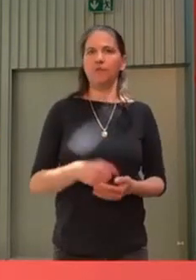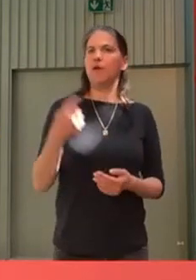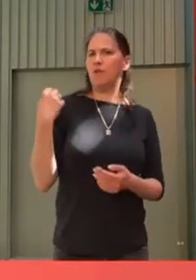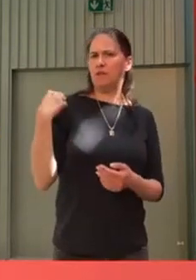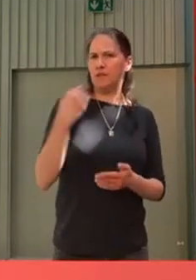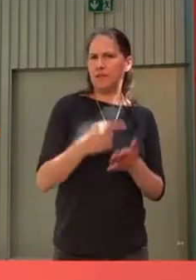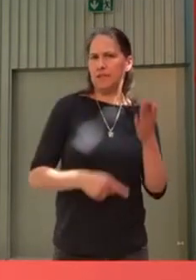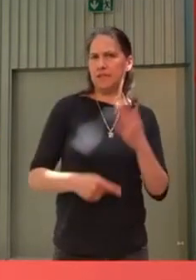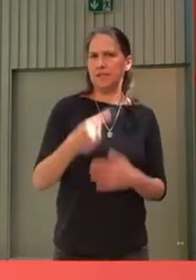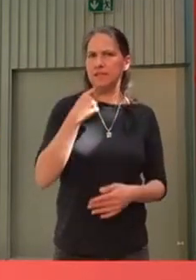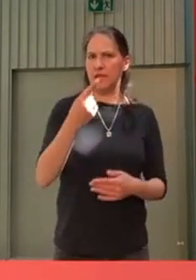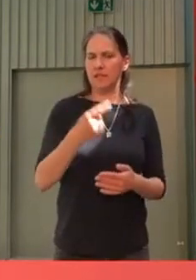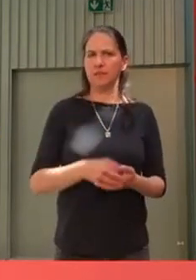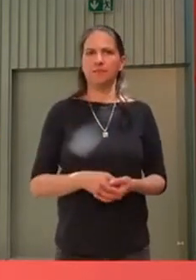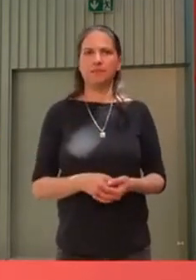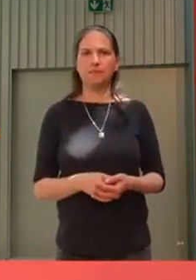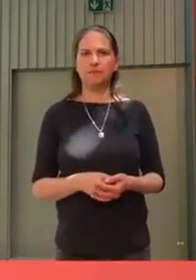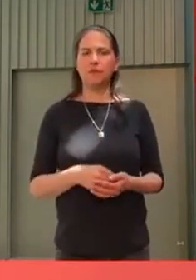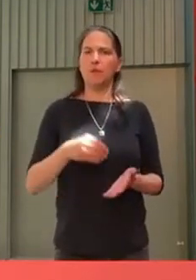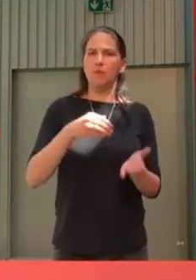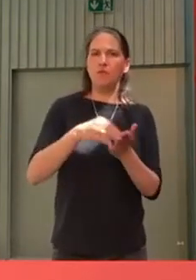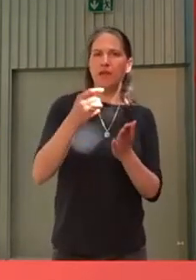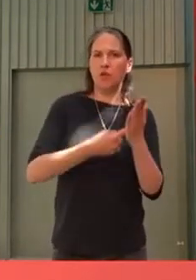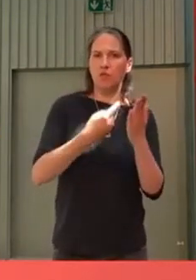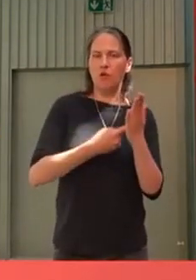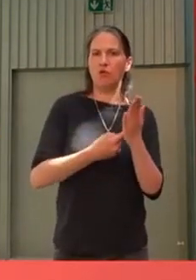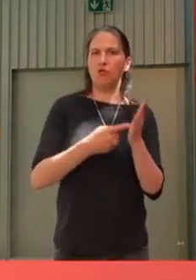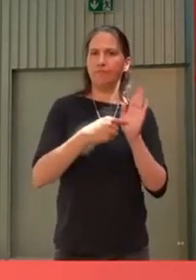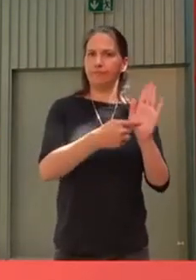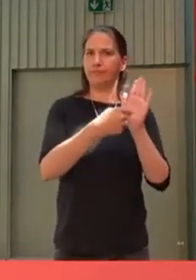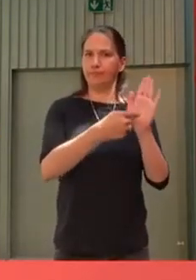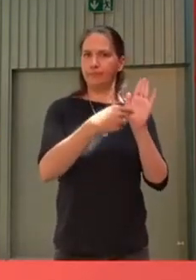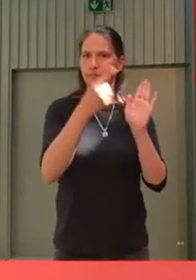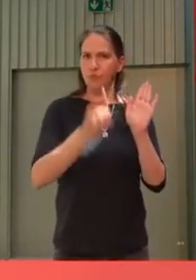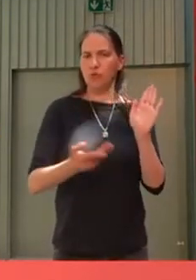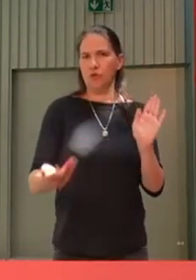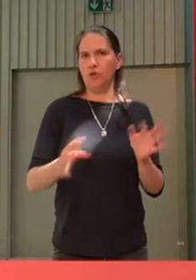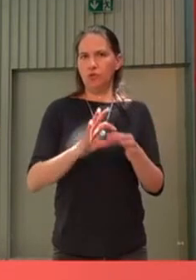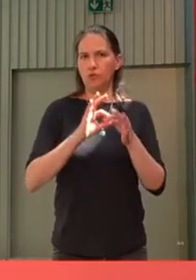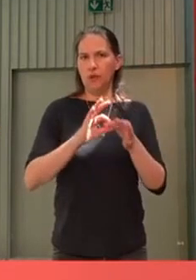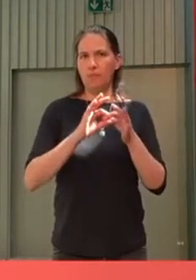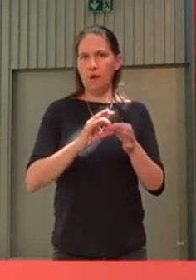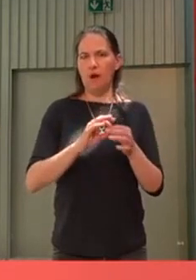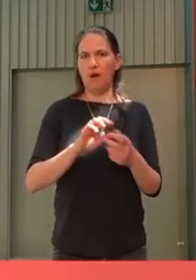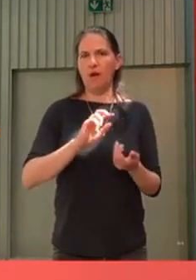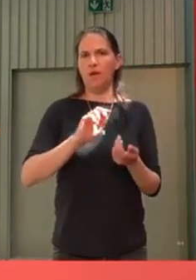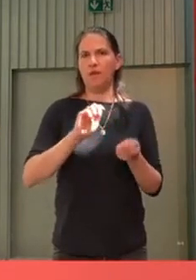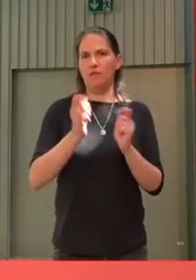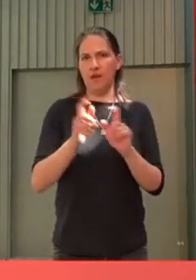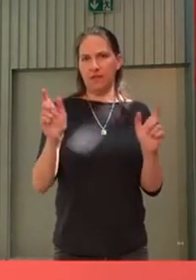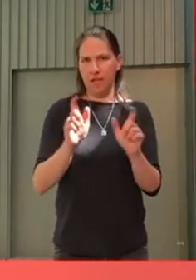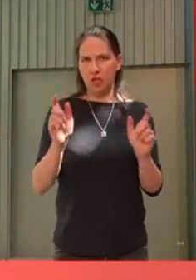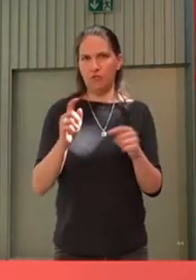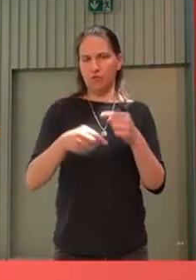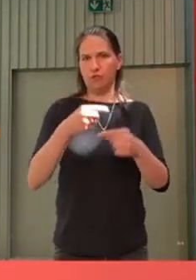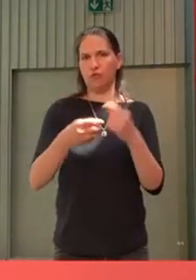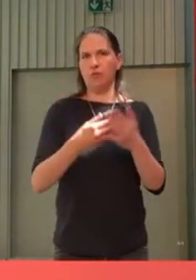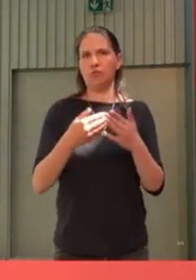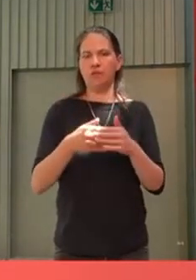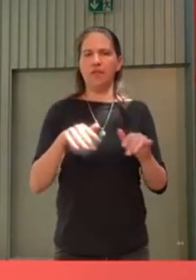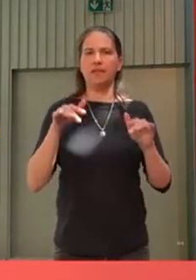er zuletzt gesagt hat, wir müssen auch weitere Forderungen stellen, was die Vergesellschaftung betrifft, zum Beispiel der